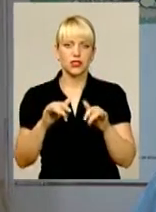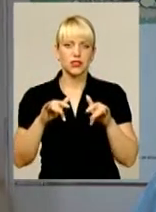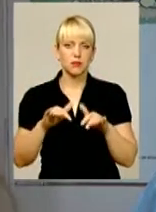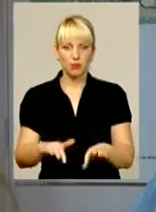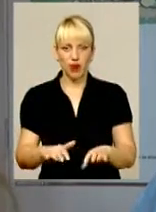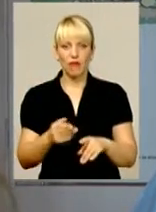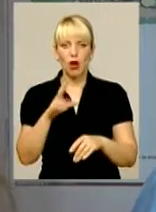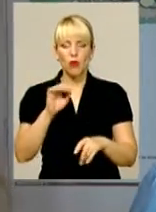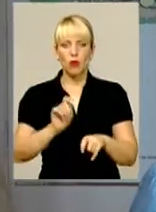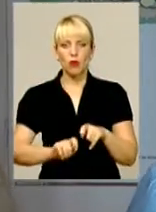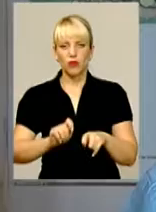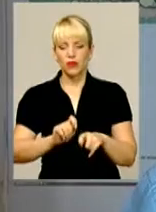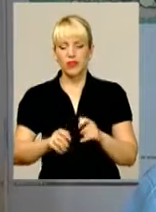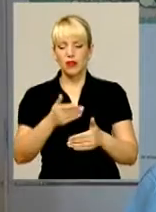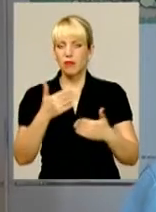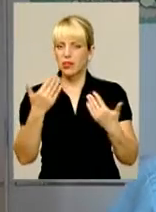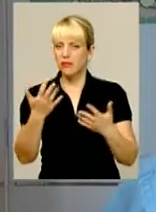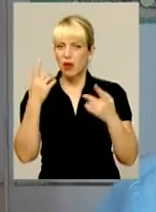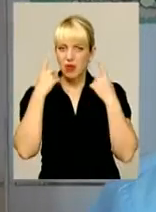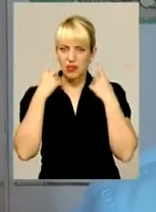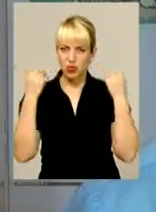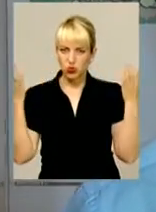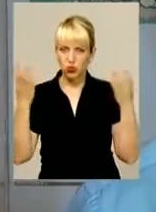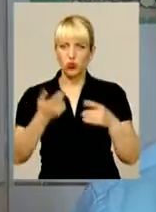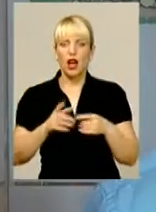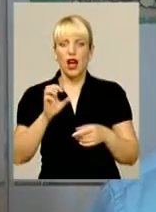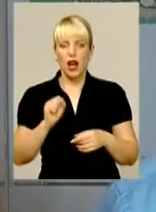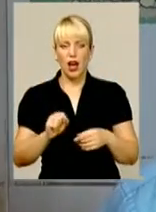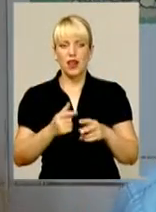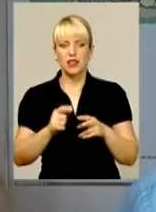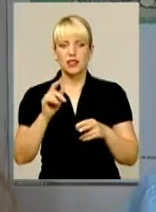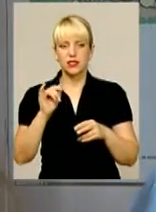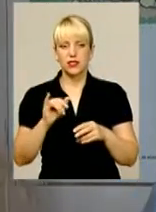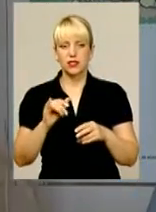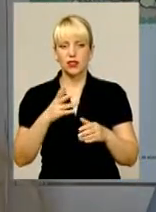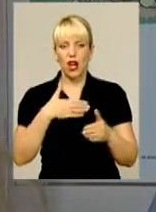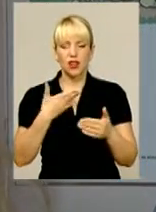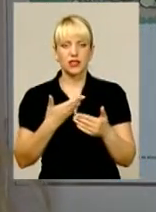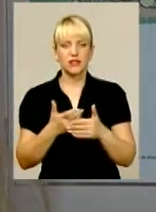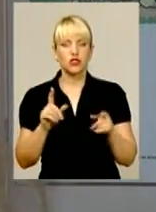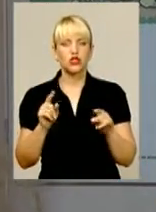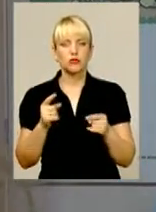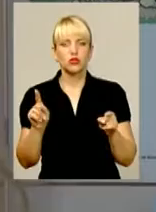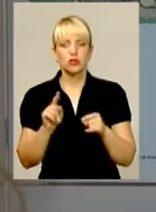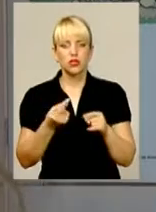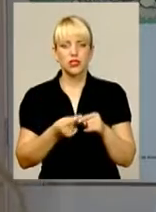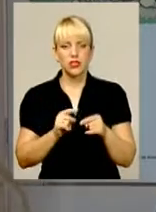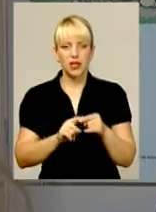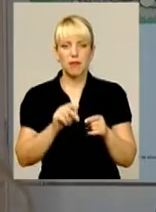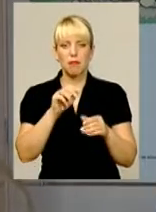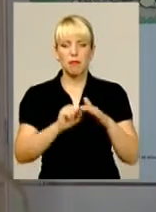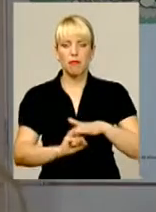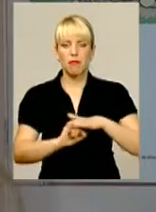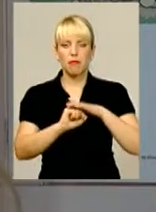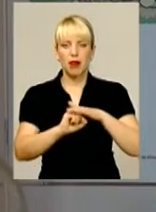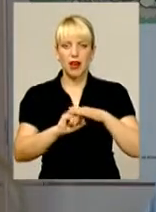перевірці ми з вами не чули. А НЗК в цьому випадку буде куди ефективніше. Чому? Тому що до цієї бази даних тепер будете